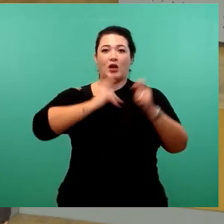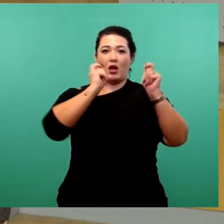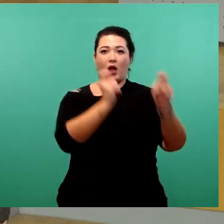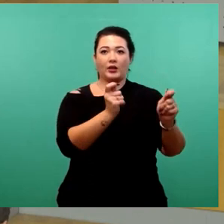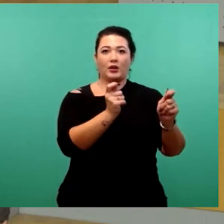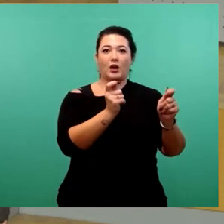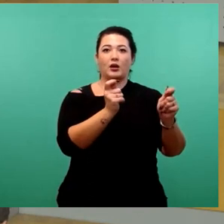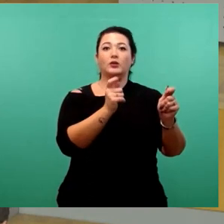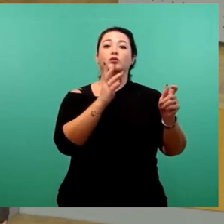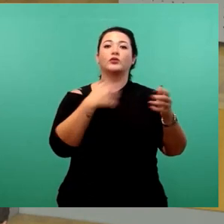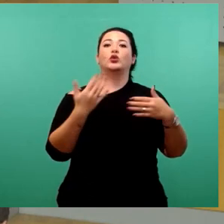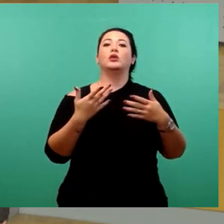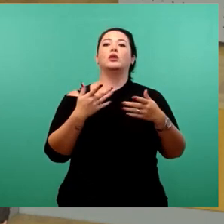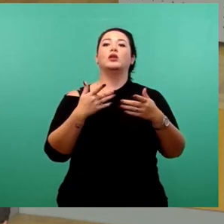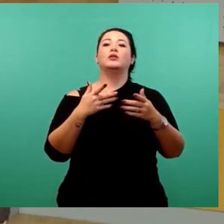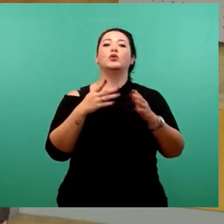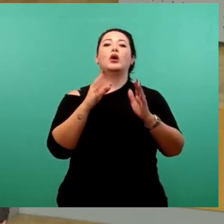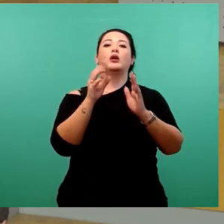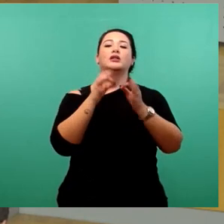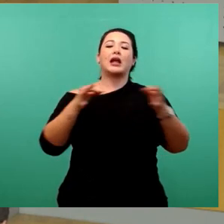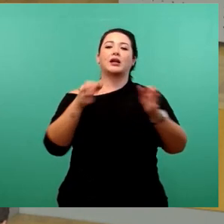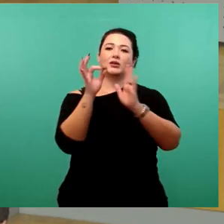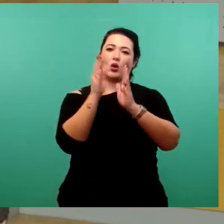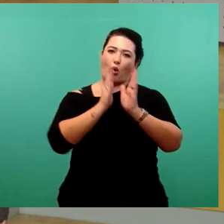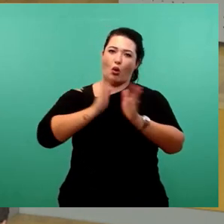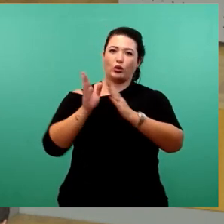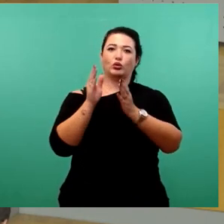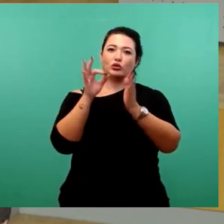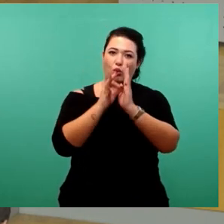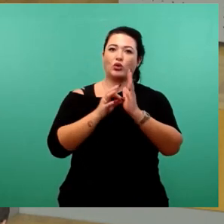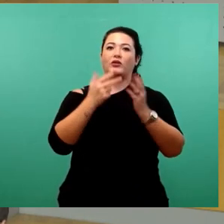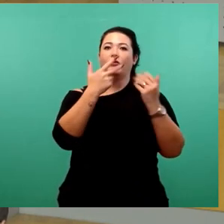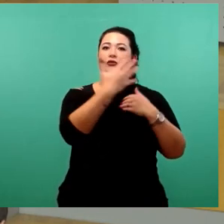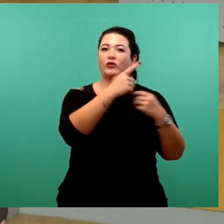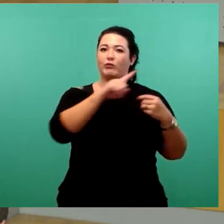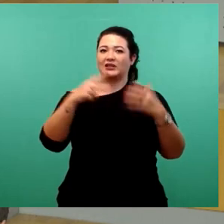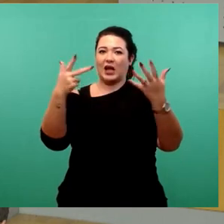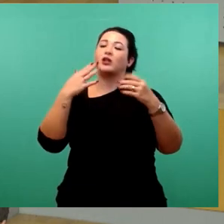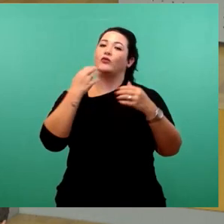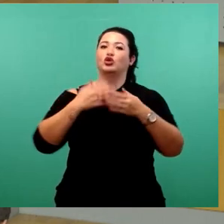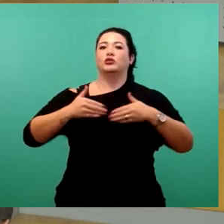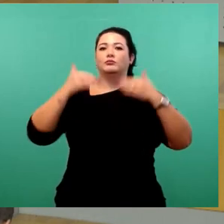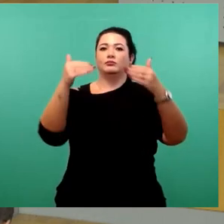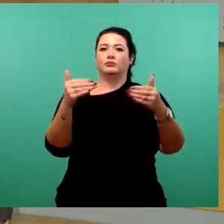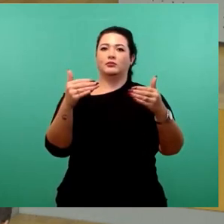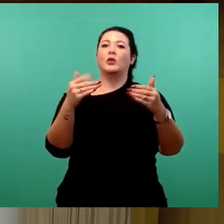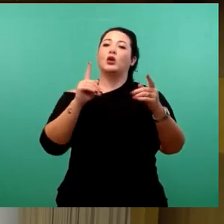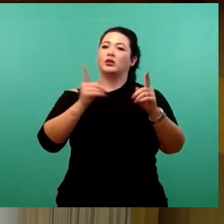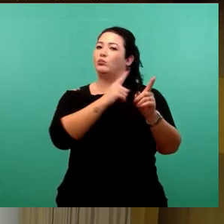eine Vertagung der Tagesordnungspunkte 5 bis 8, um so der Landeshauptstadt die Möglichkeit zu geben, diesen Missstand zu heilen. Vielen Dank.